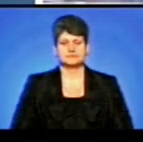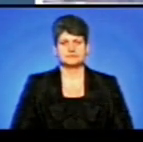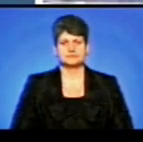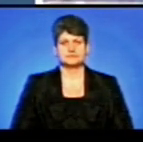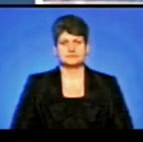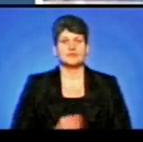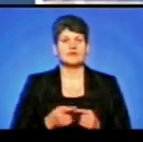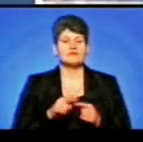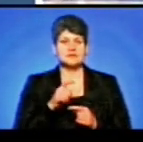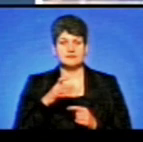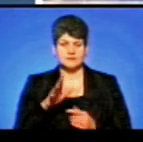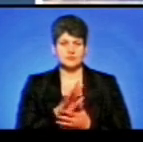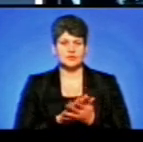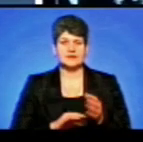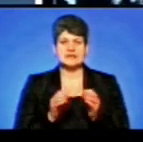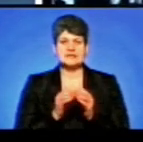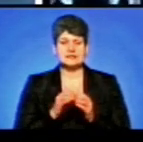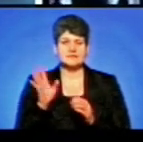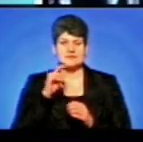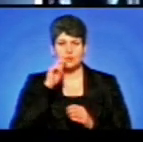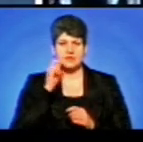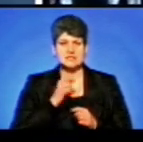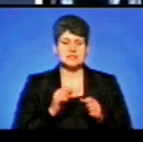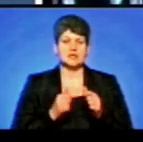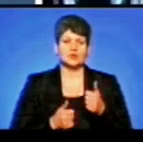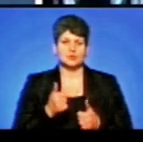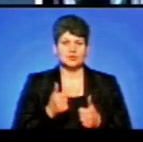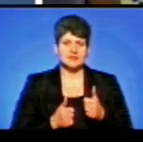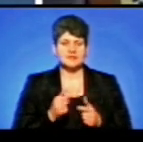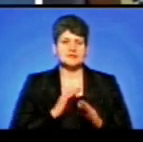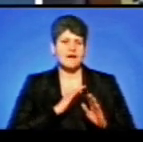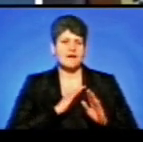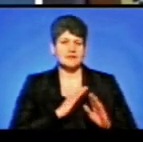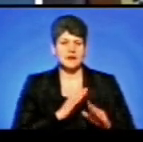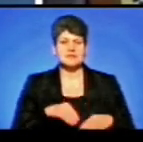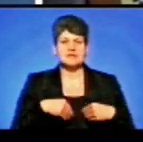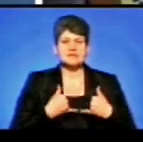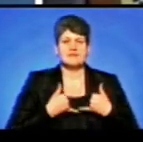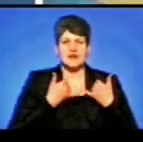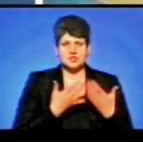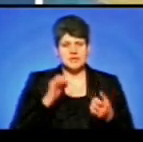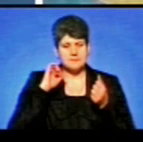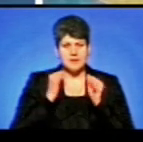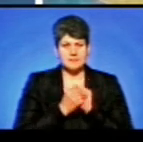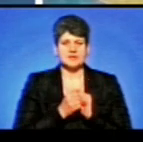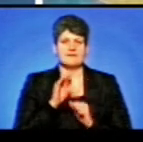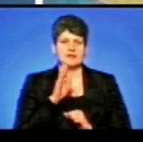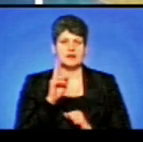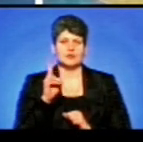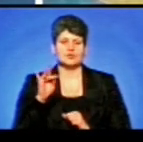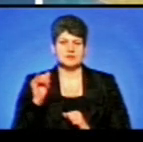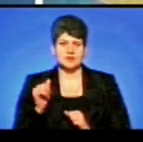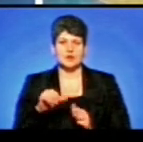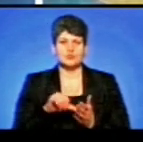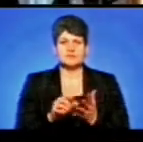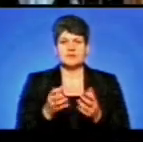У ці хвилини триває 10-й всеукраїнський турнірський окушенкан-карате, присвячений пам'яті Віталія Кушнірика. Участь беруть майже 250